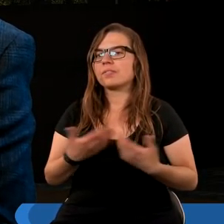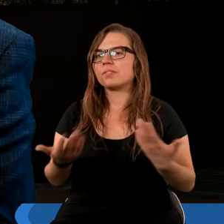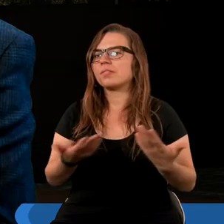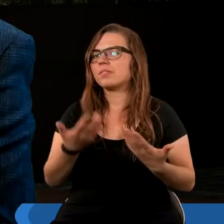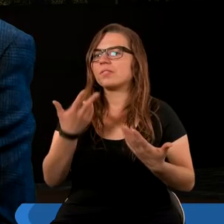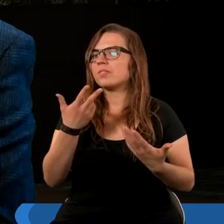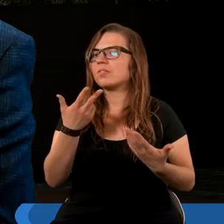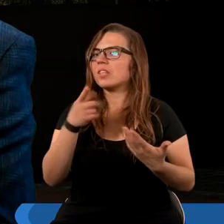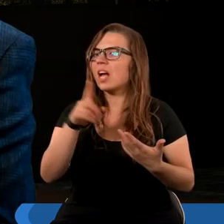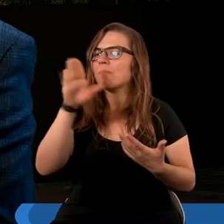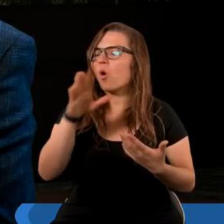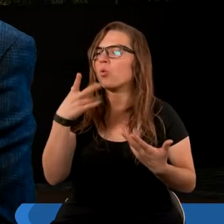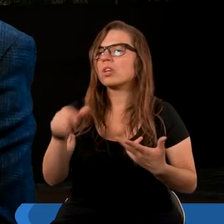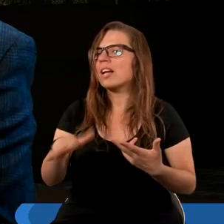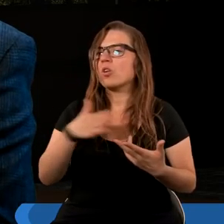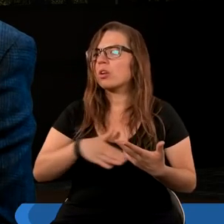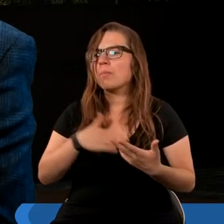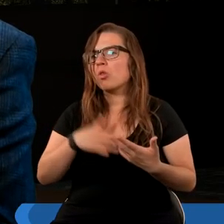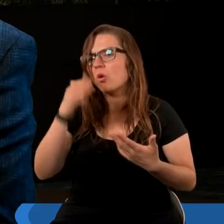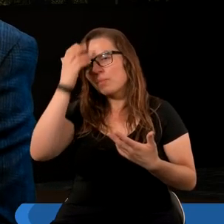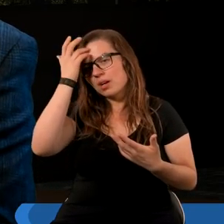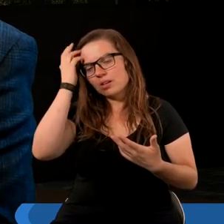Nie mówię, że to jest dobre, ale ludziom się to podoba.